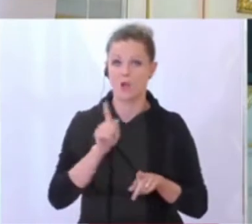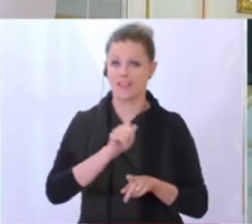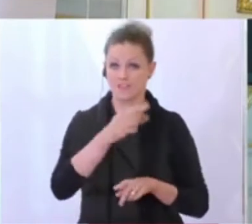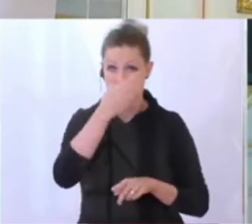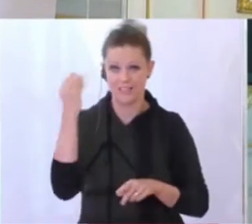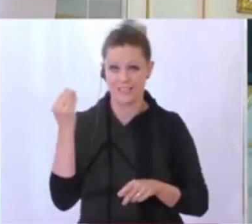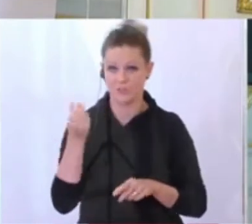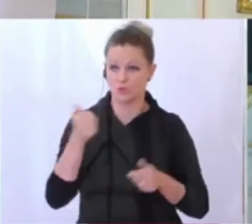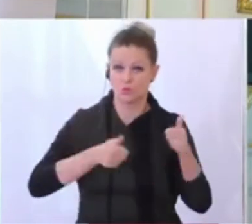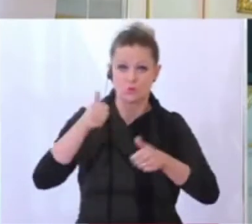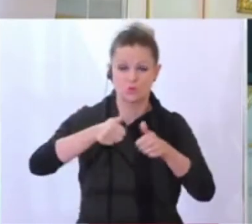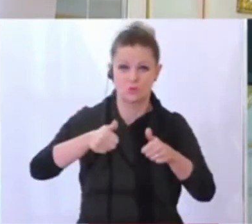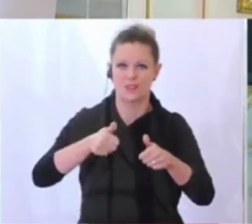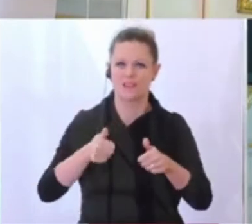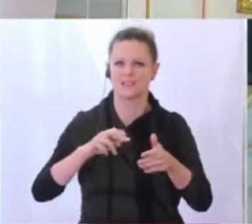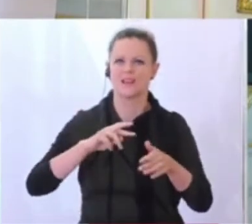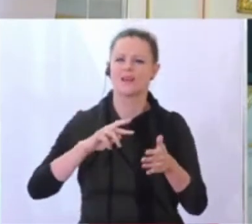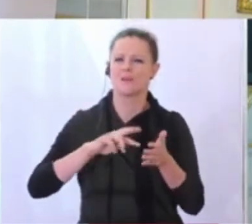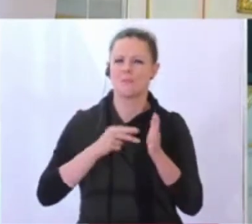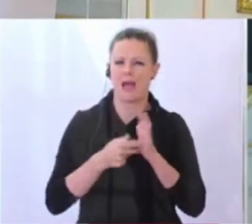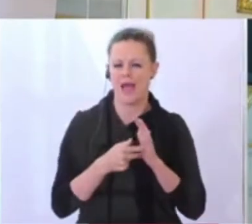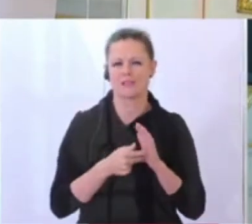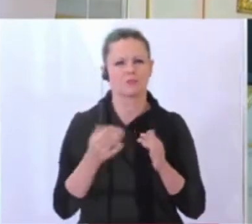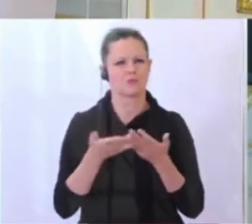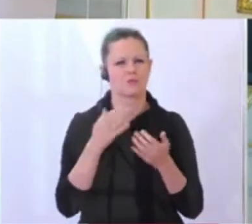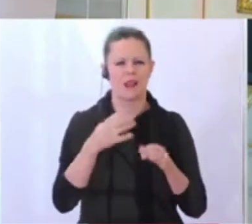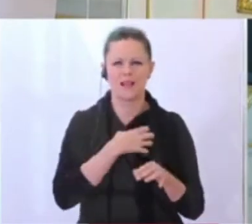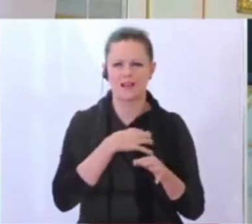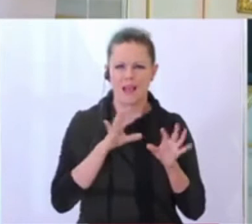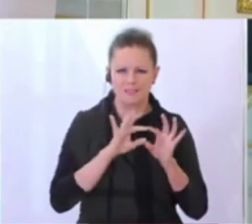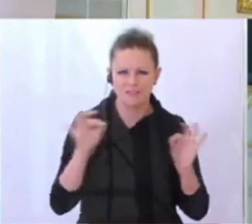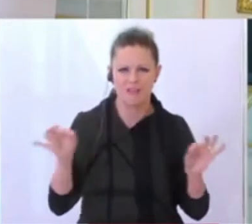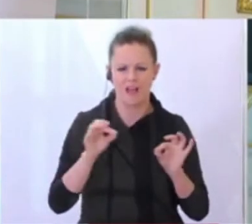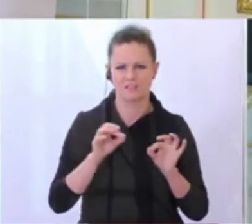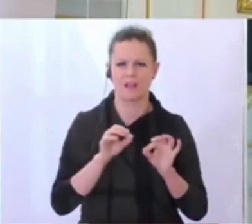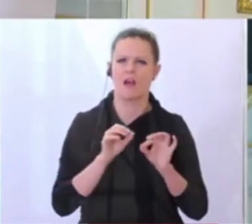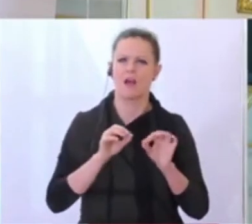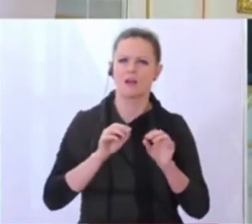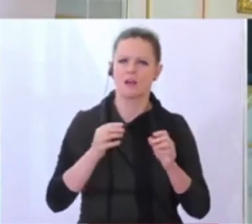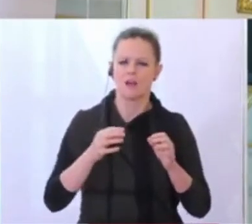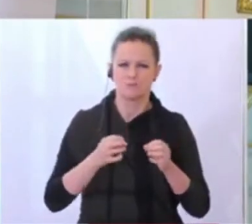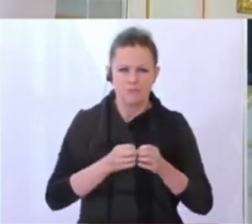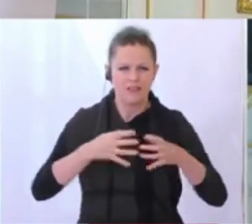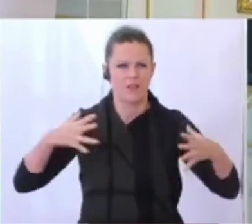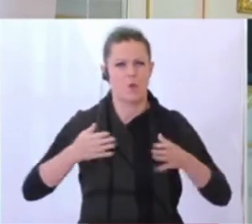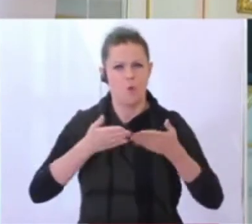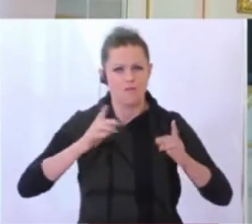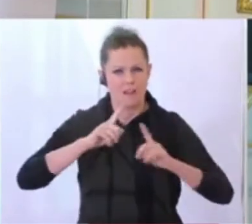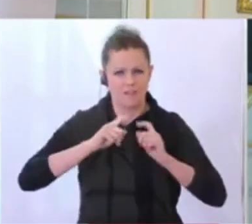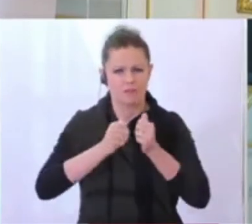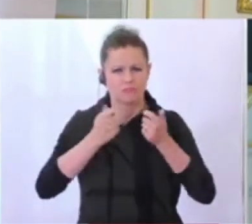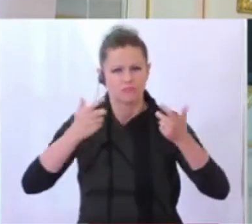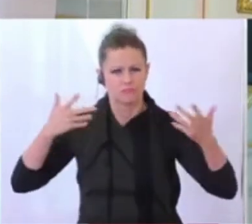dass zusätzlich geplante Förderschäden wie Glasfaseraufbau, Siedlungswasserwirtschaft, Ausbau des öffentlichen Verkehrs auch weiterhin